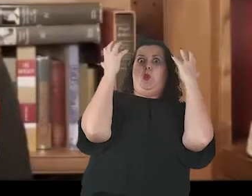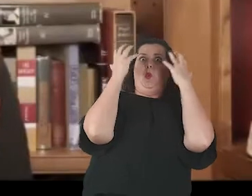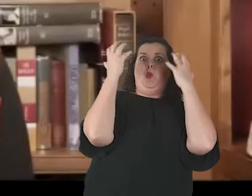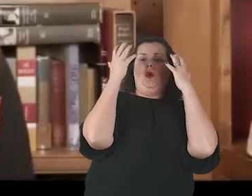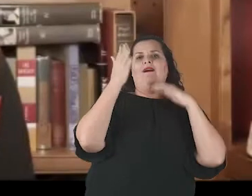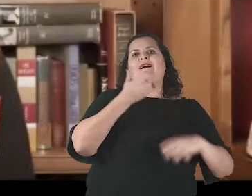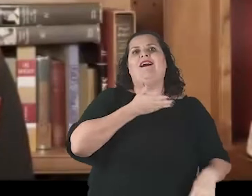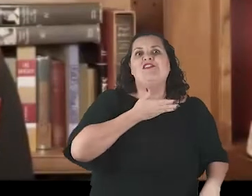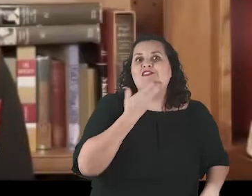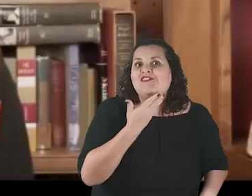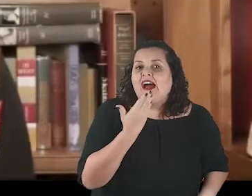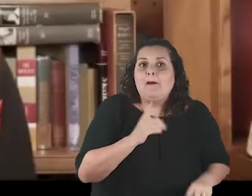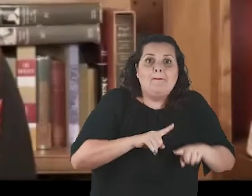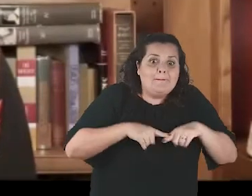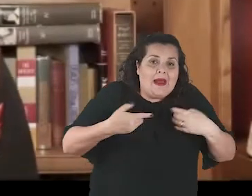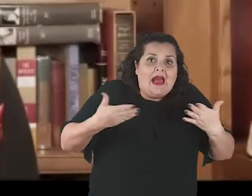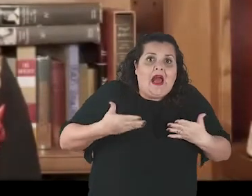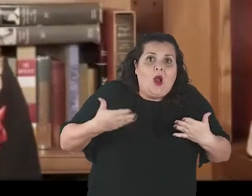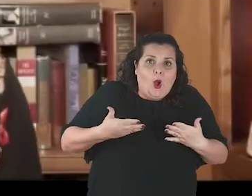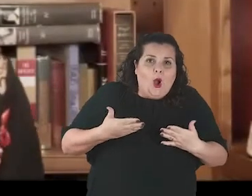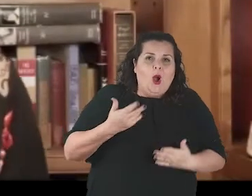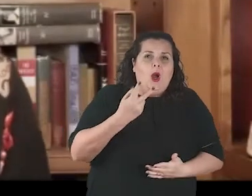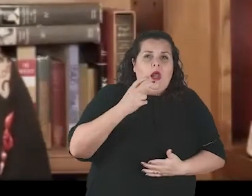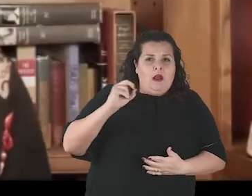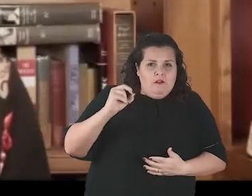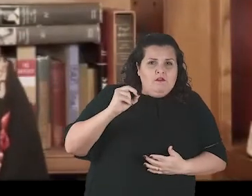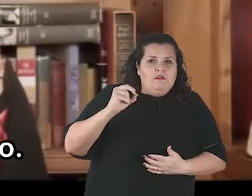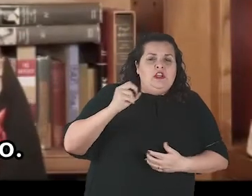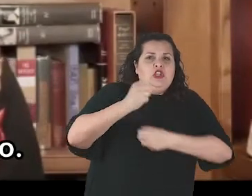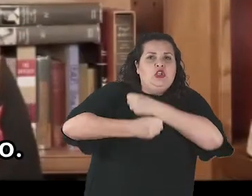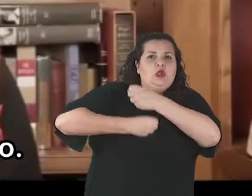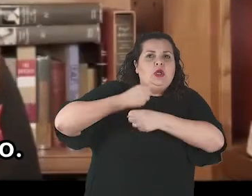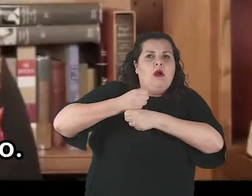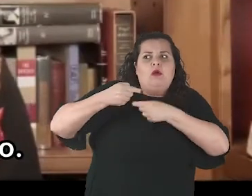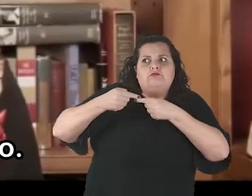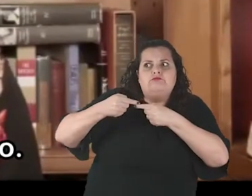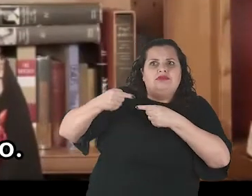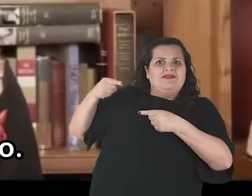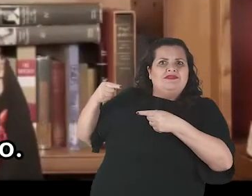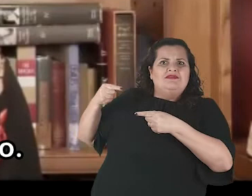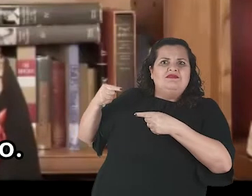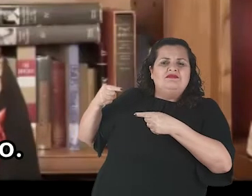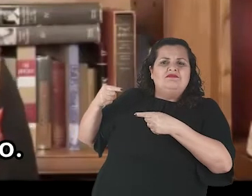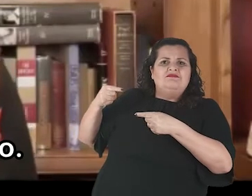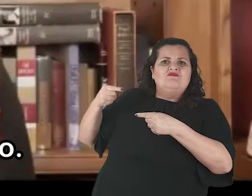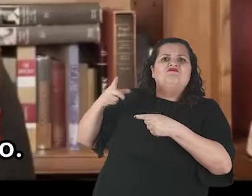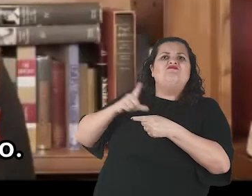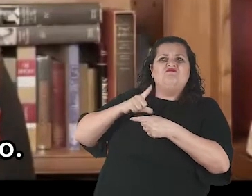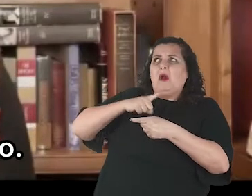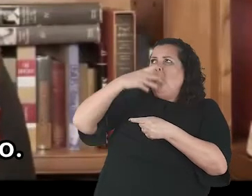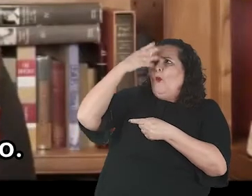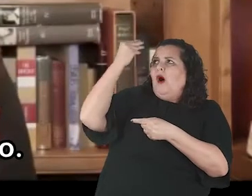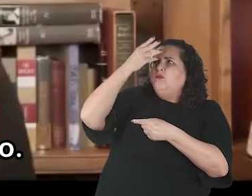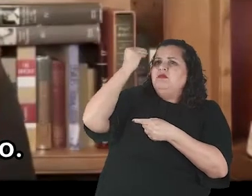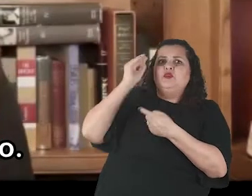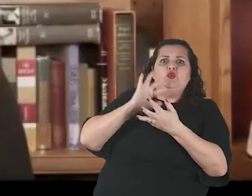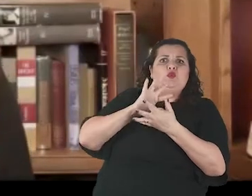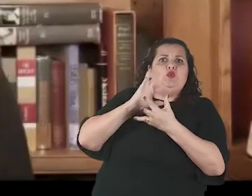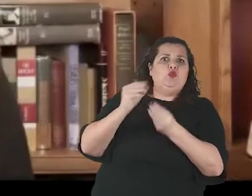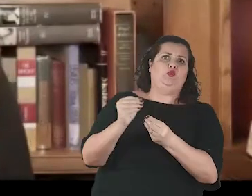Yet strangely, these last two decades have also been a time of profound forgetting.